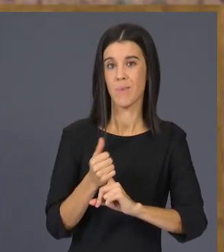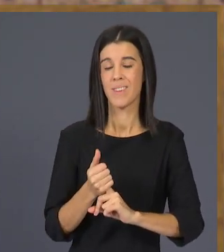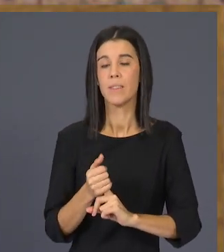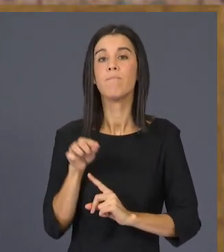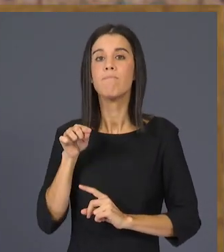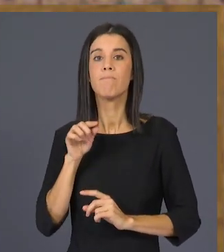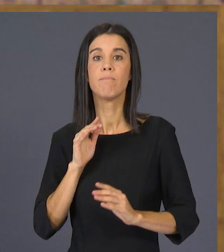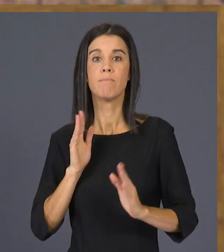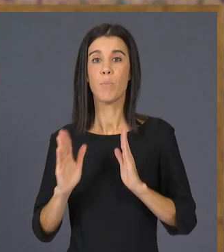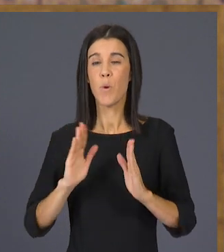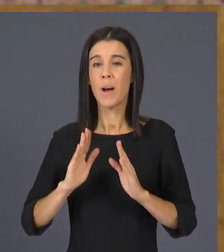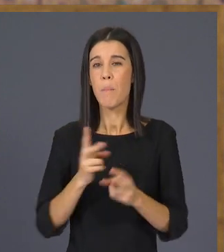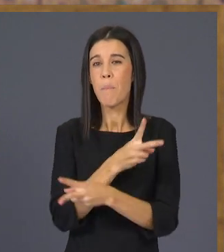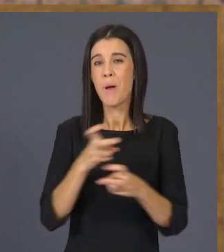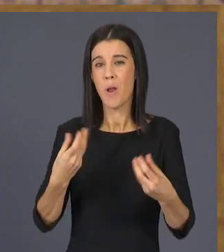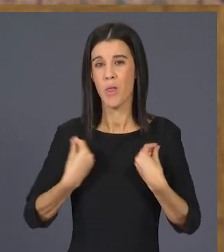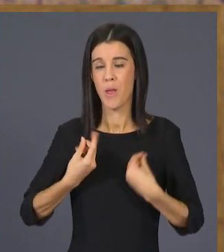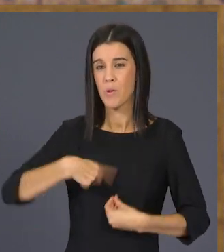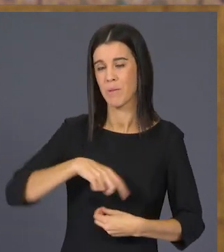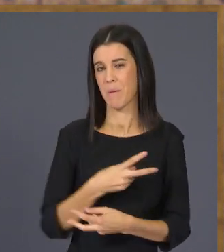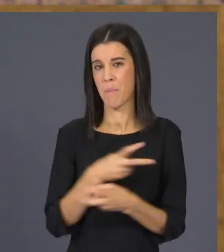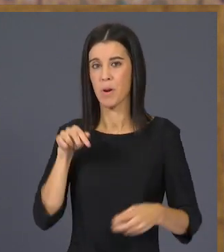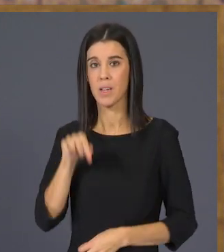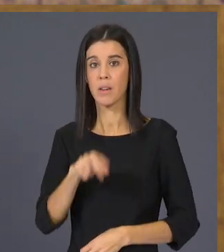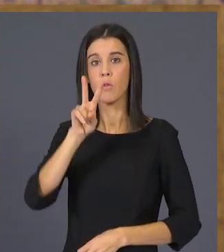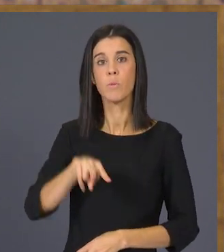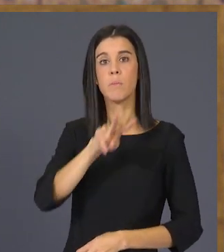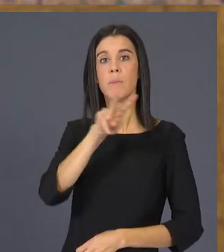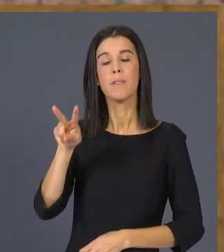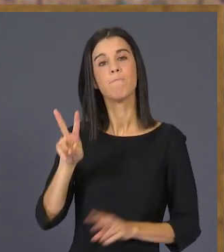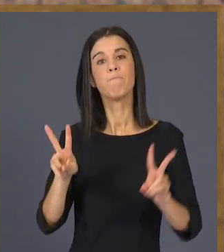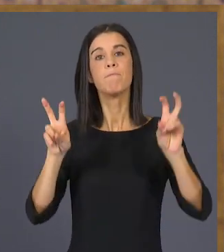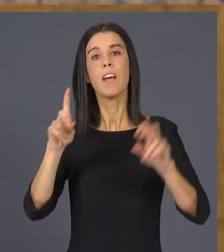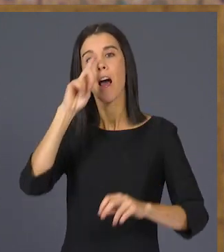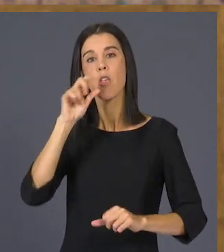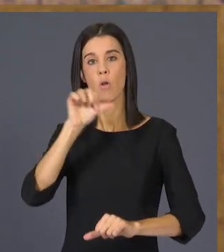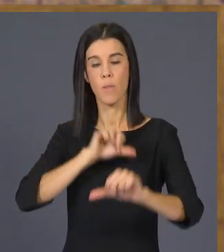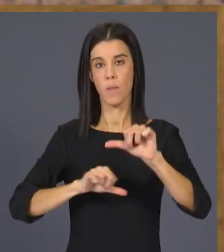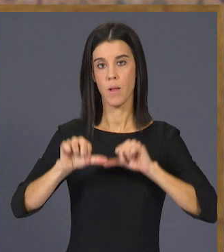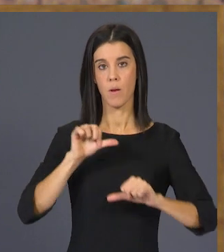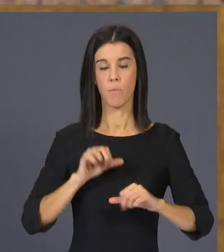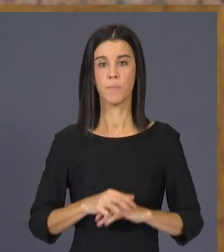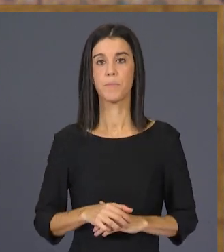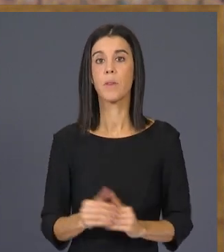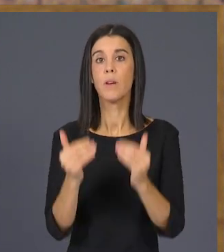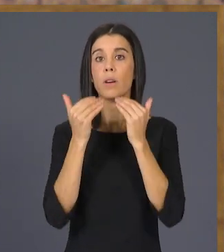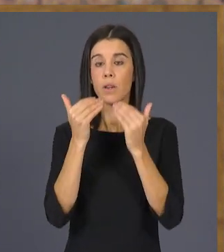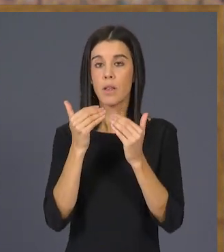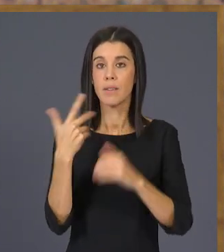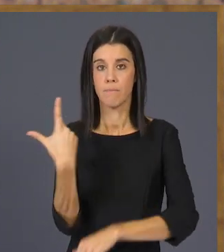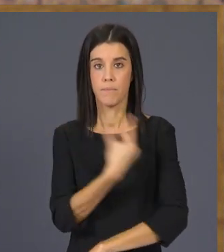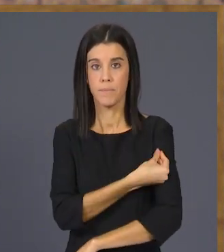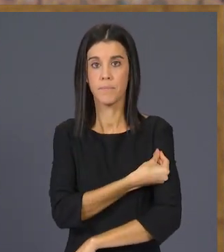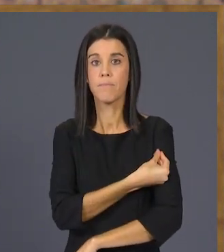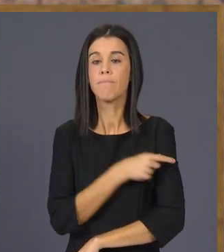situació de les nostres vides. 2022 ha estat l'any de la tornada. Gràcies a la vacunació